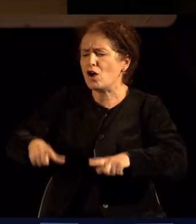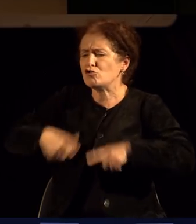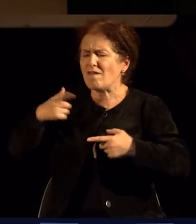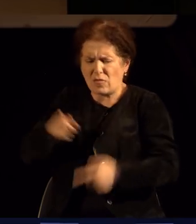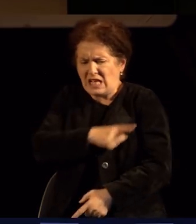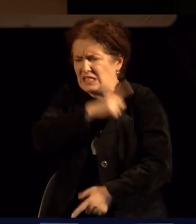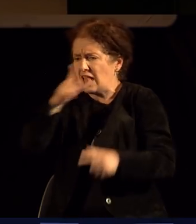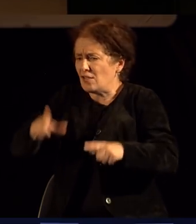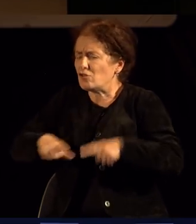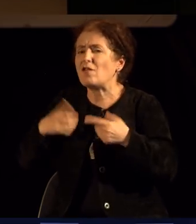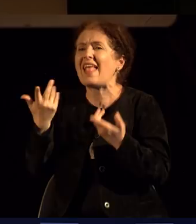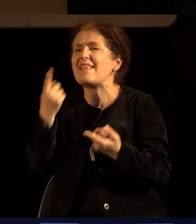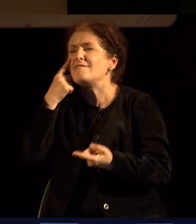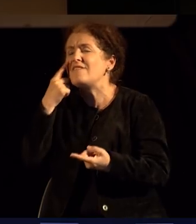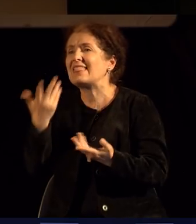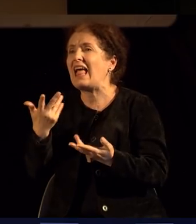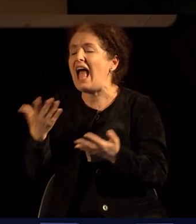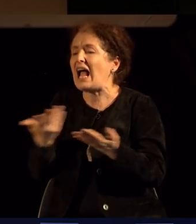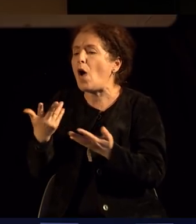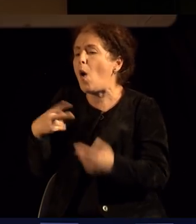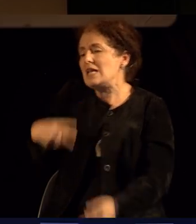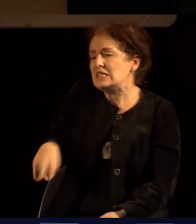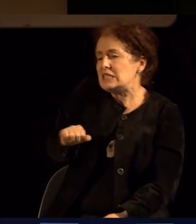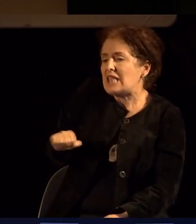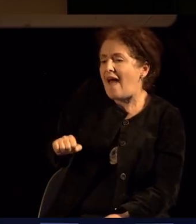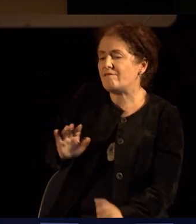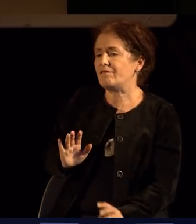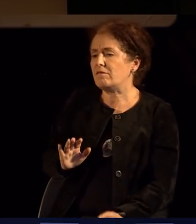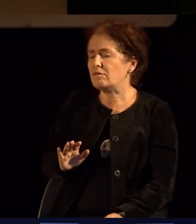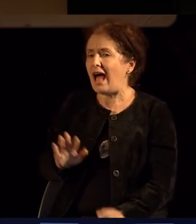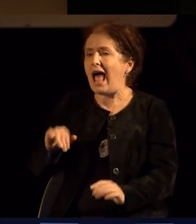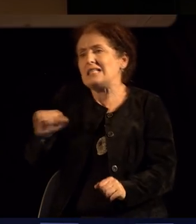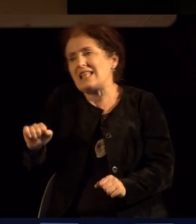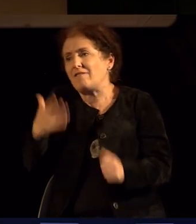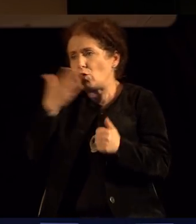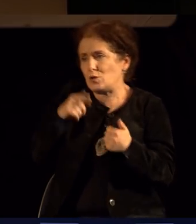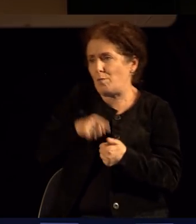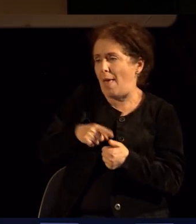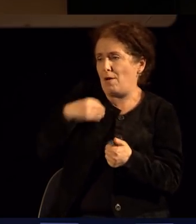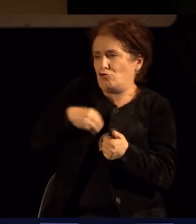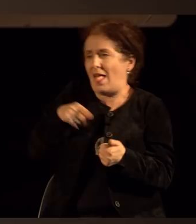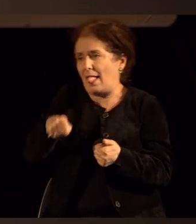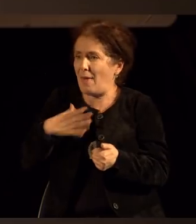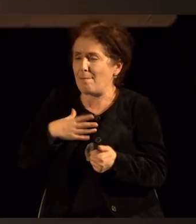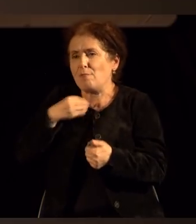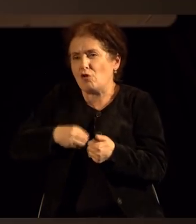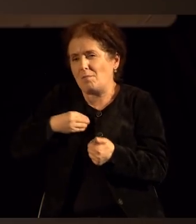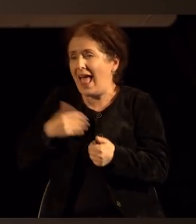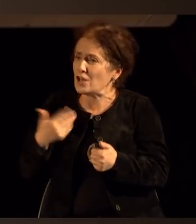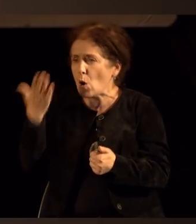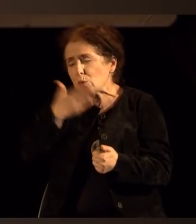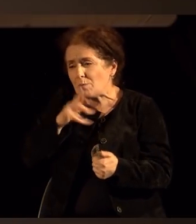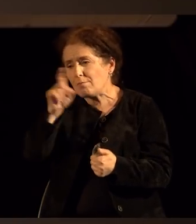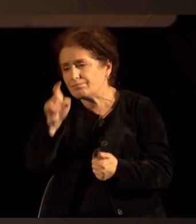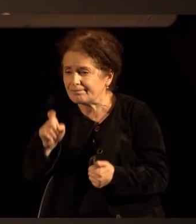е еден вид страф. Страф, дали ќе успееме да ја оствариме желбата, дали ќе